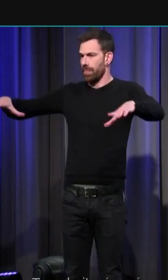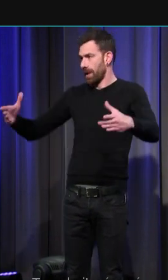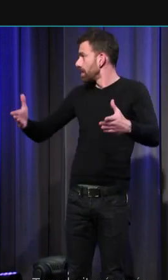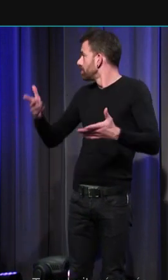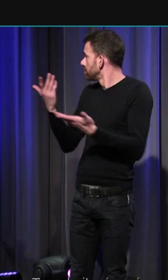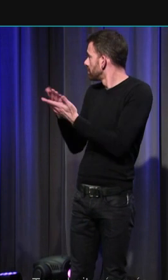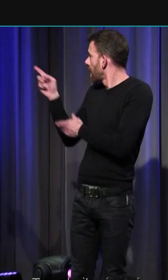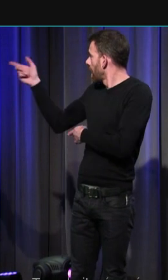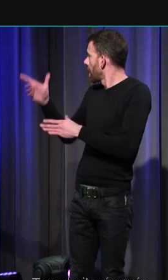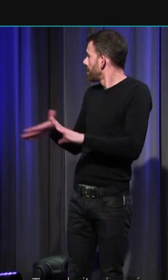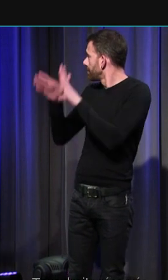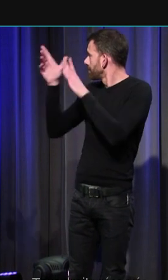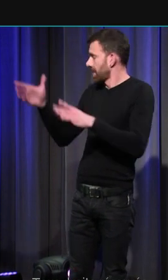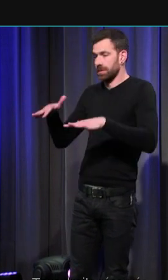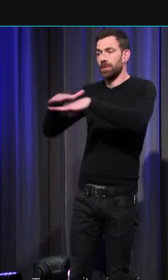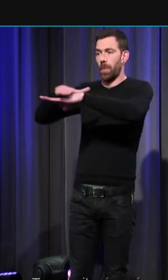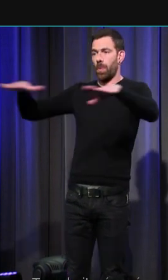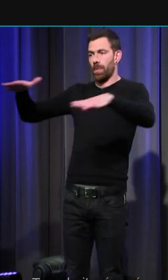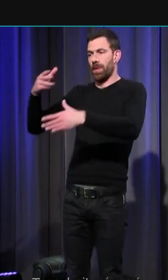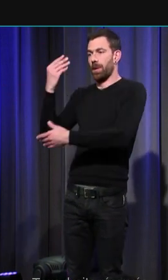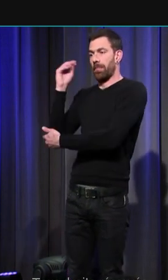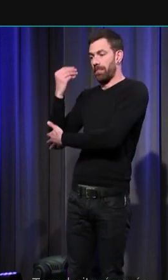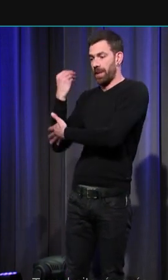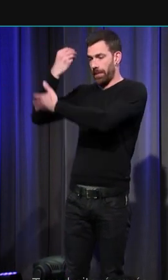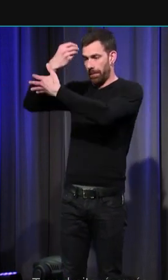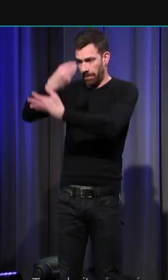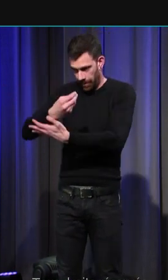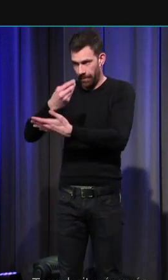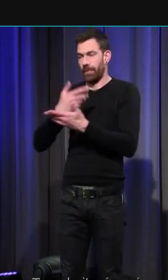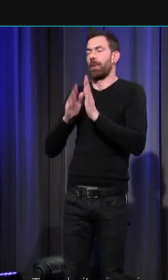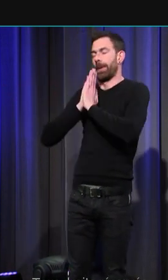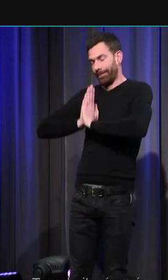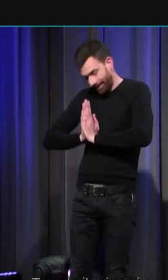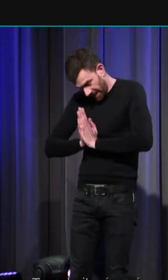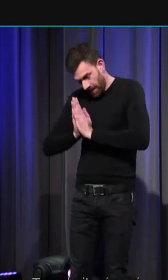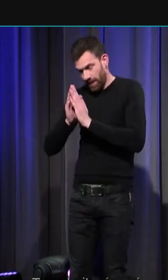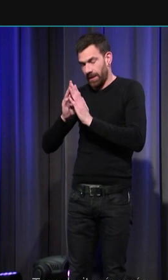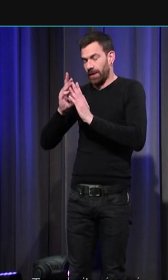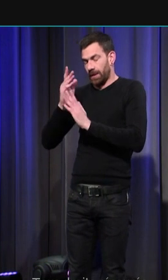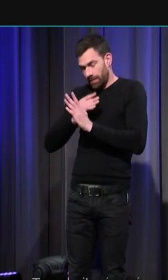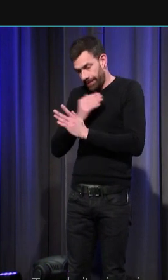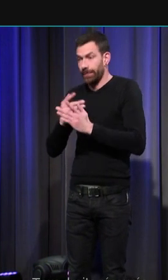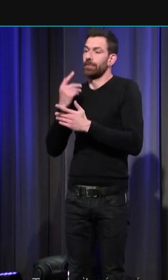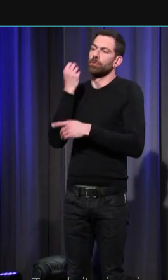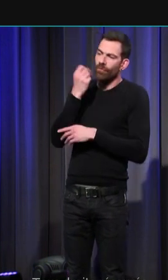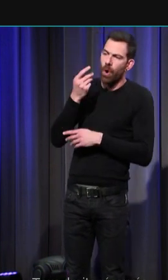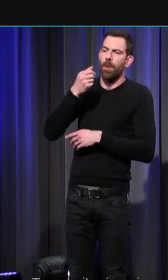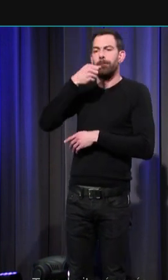le voyez sur cette illustration sur l'autel en priant les parents souvent les parrains